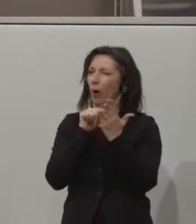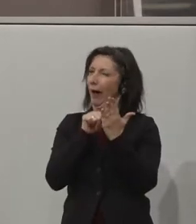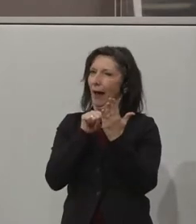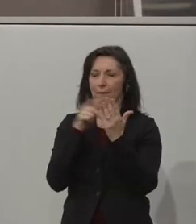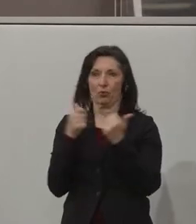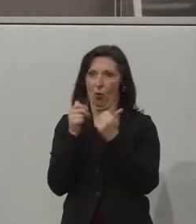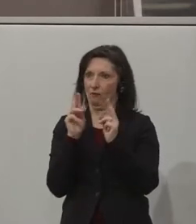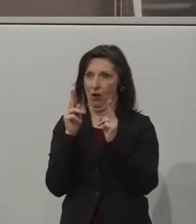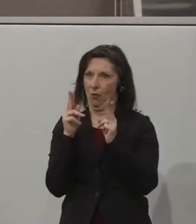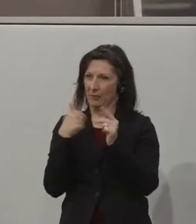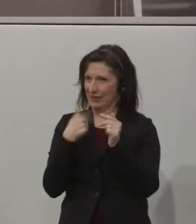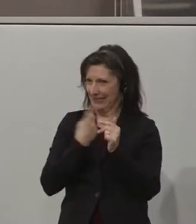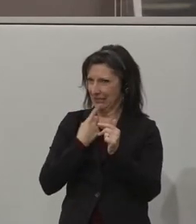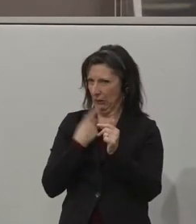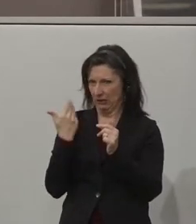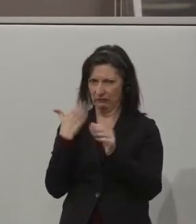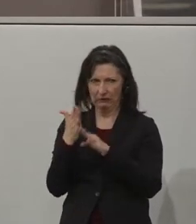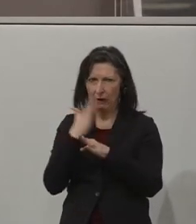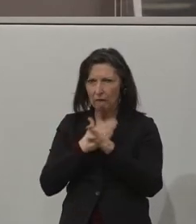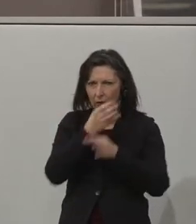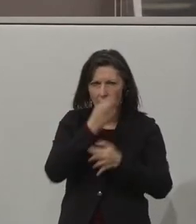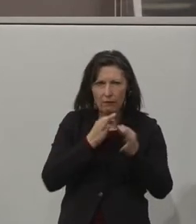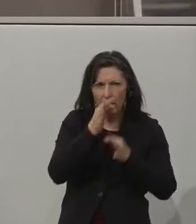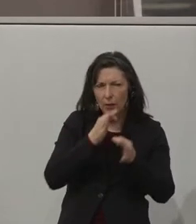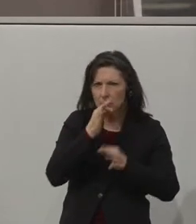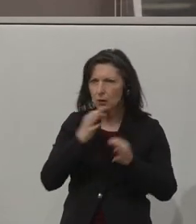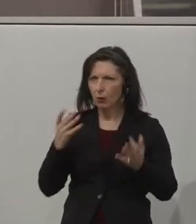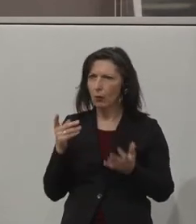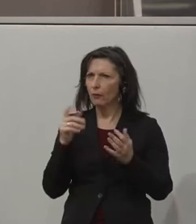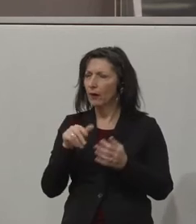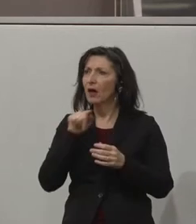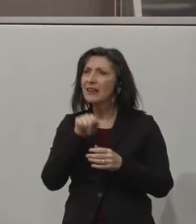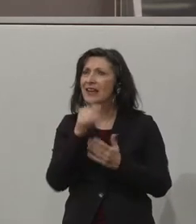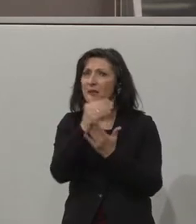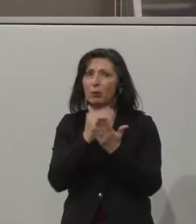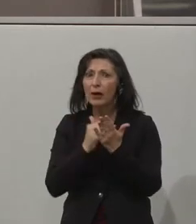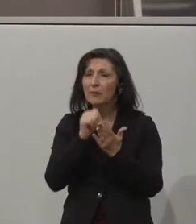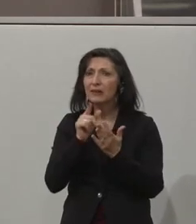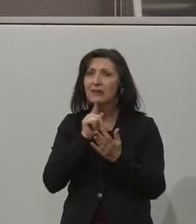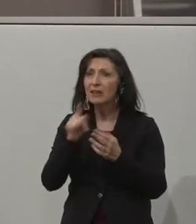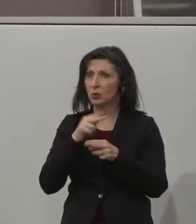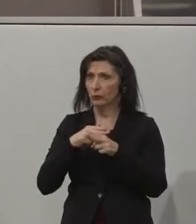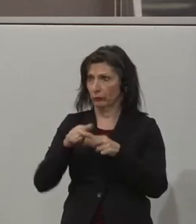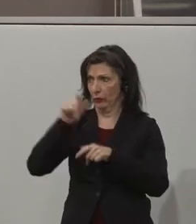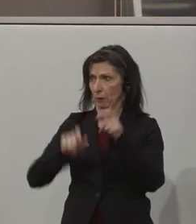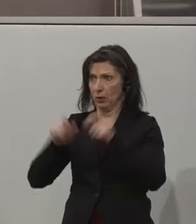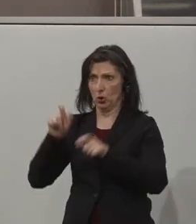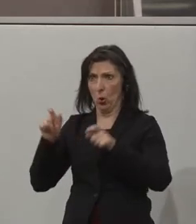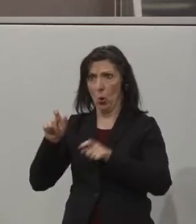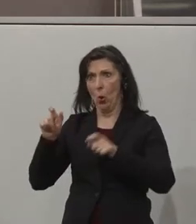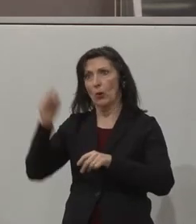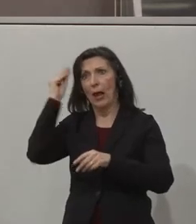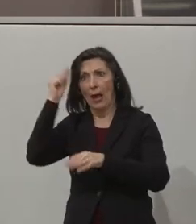ich habe mich da ein bisschen erkundigt auch, dass das ja nicht nur für die Leute mit den Intellectual Disabilities